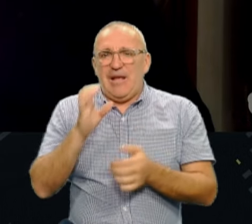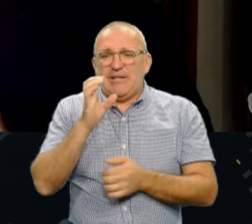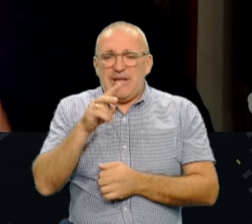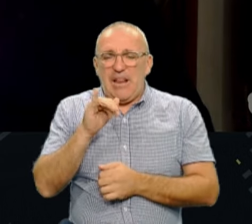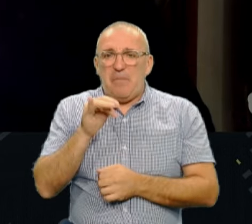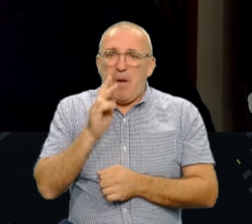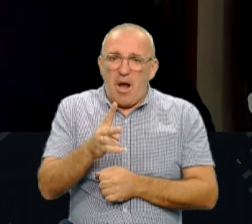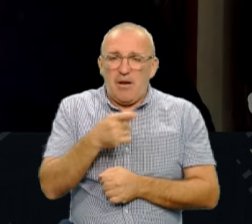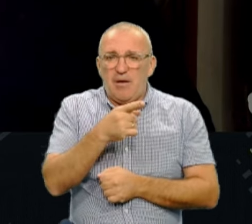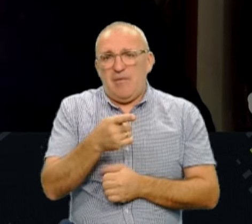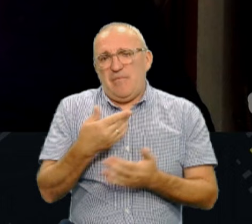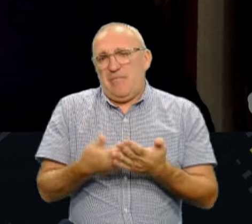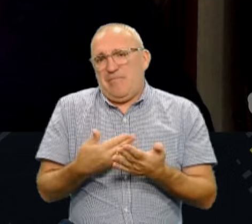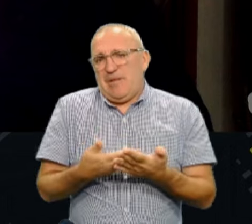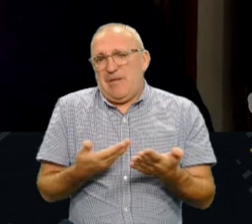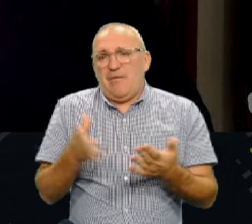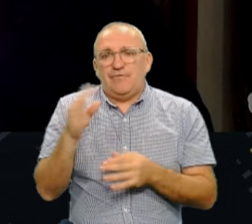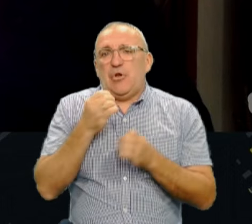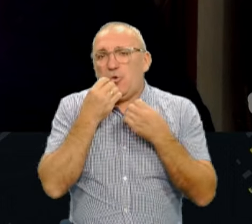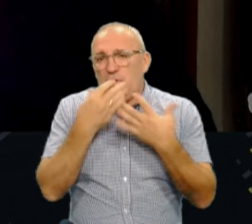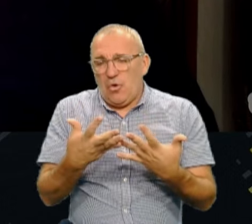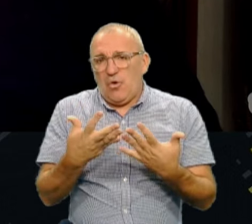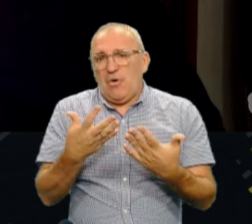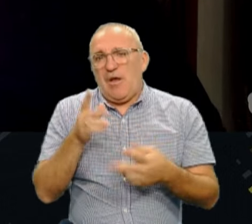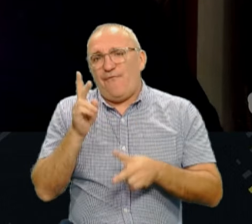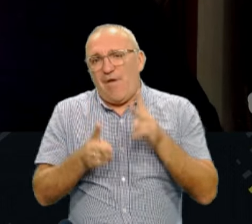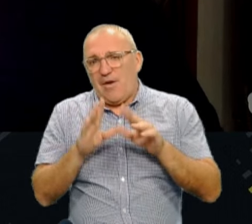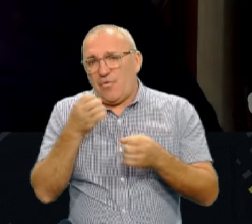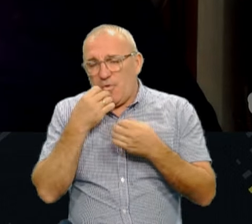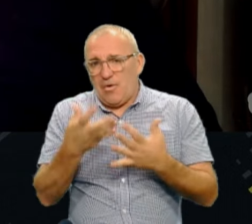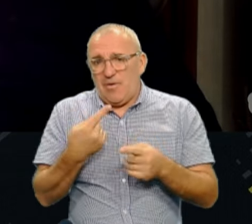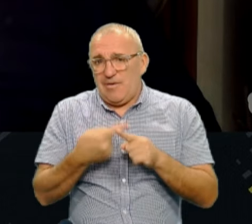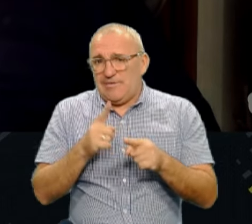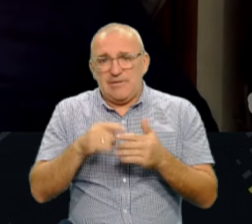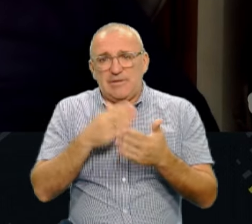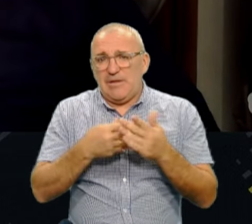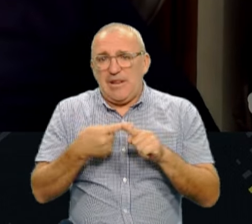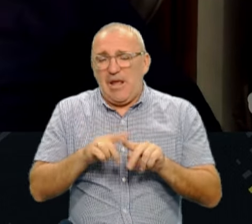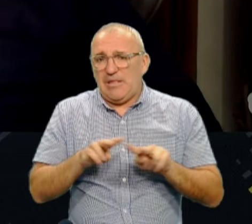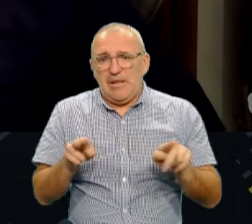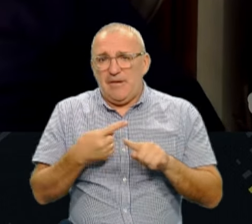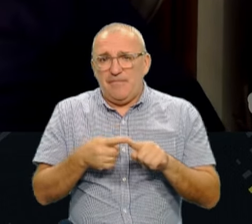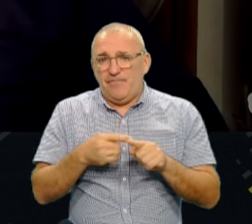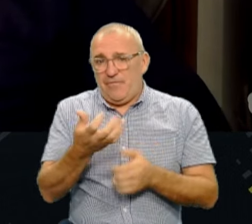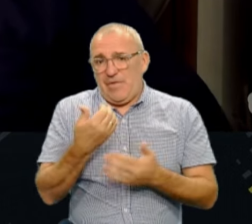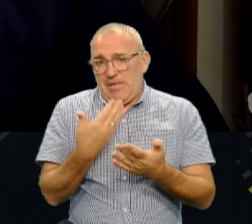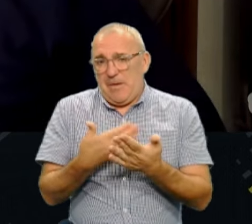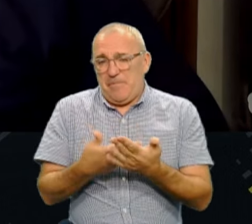ніби все добре. Чи тверги не їдять, все добре. Це зовсім не так, тому що, от, візьміть, наприклад,